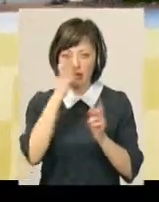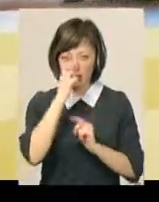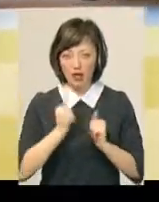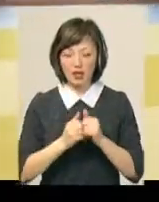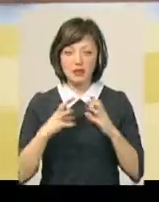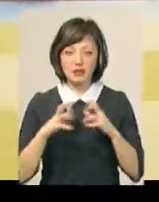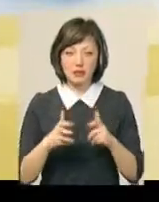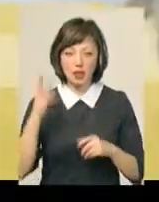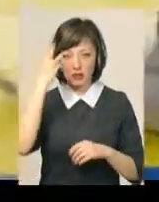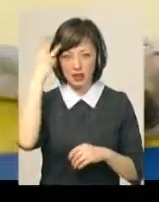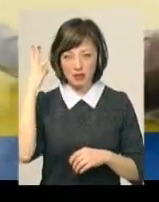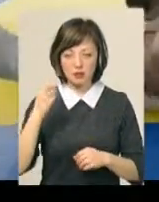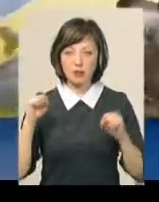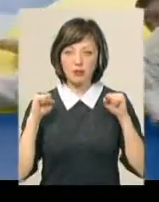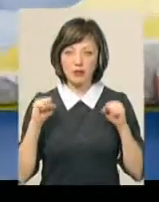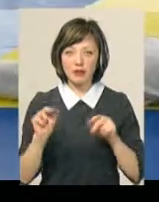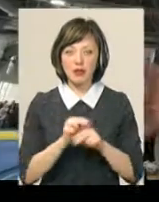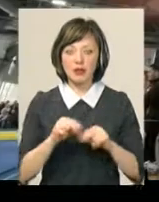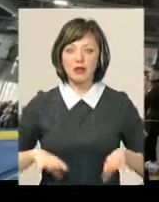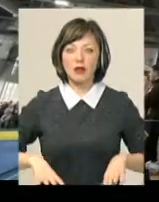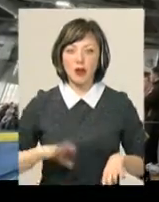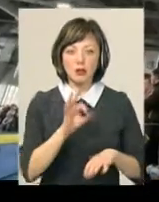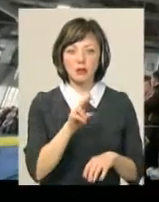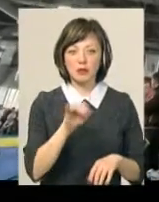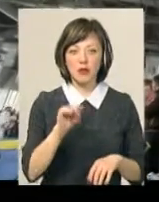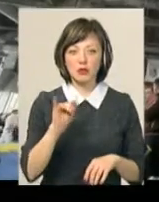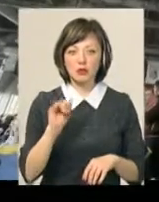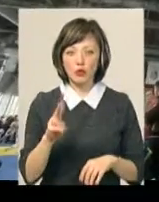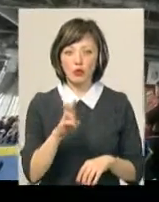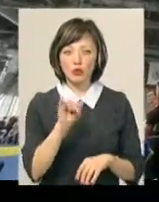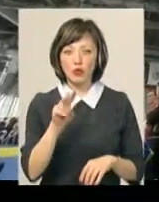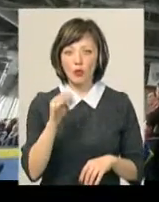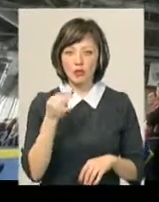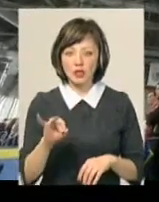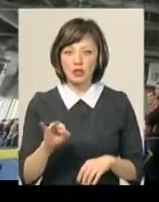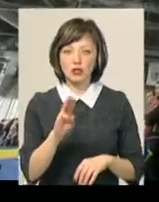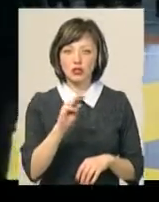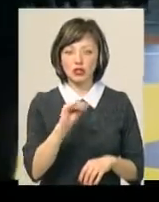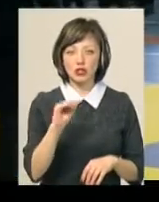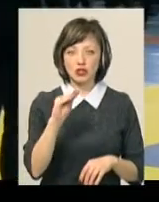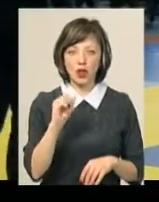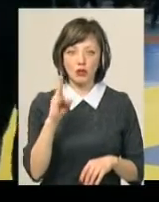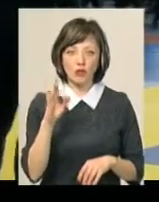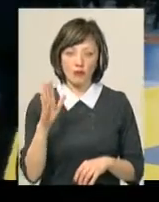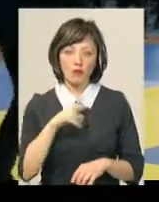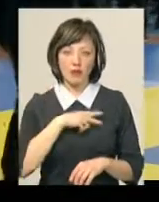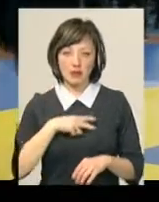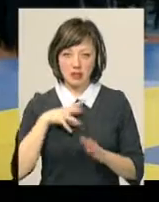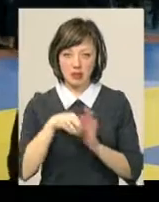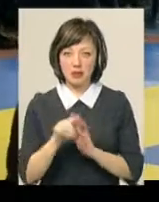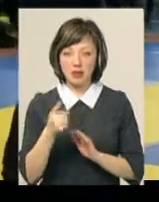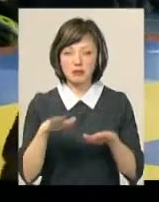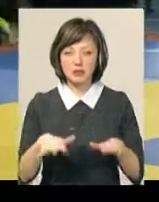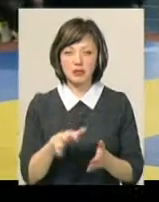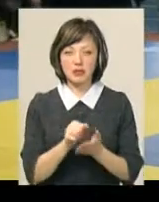світу. Хмельницькі дзюдоїсти, вихованці тренерів Оксани Пилипчук, Дмитра Буділовського та Олега Жижанова були в призерах. Перше місце